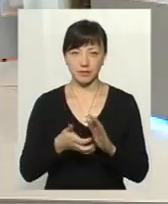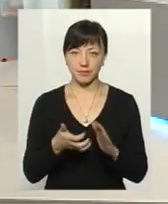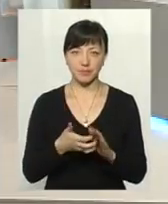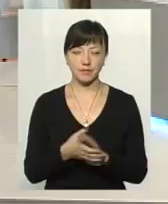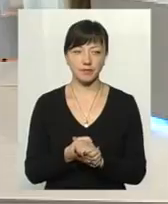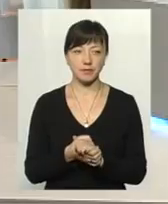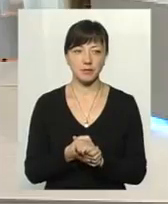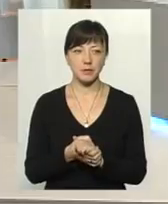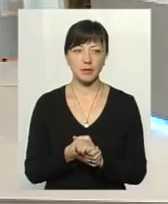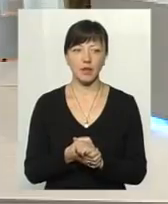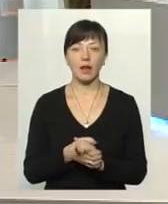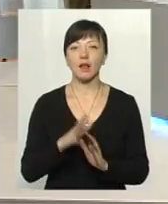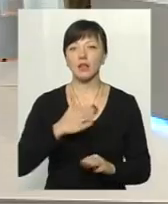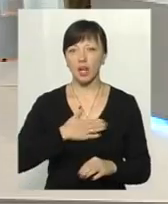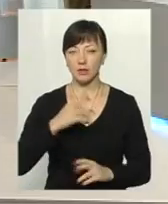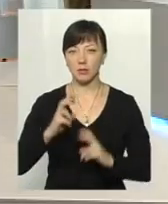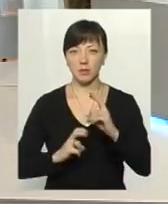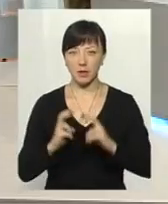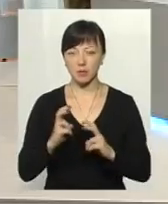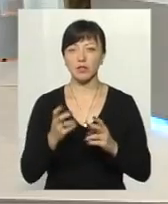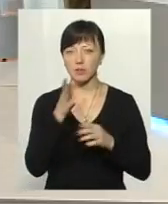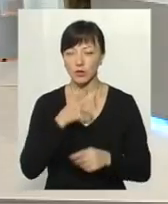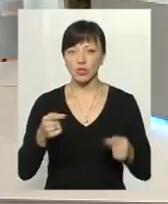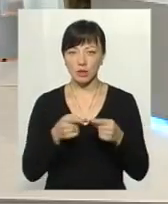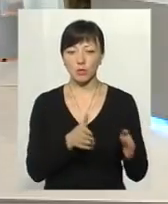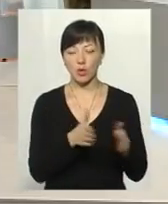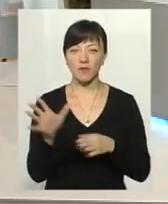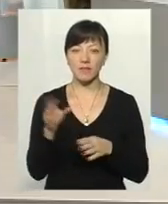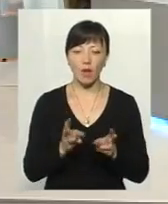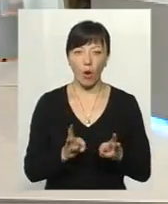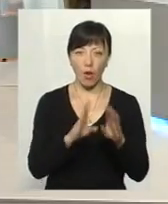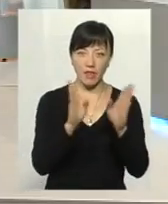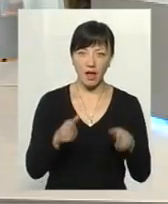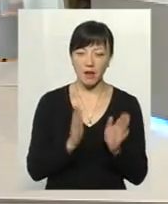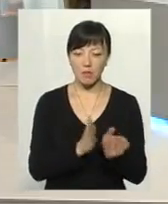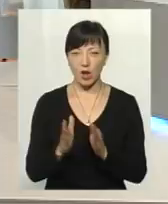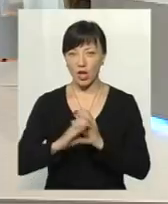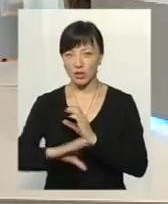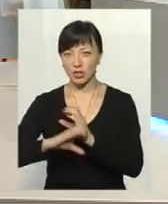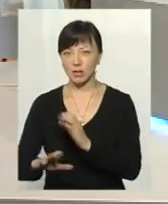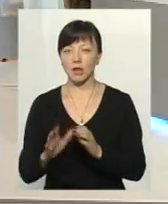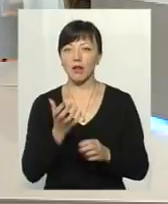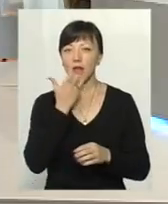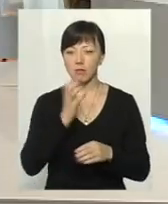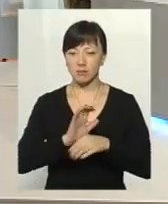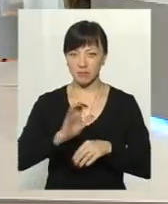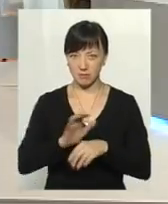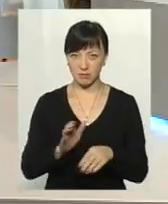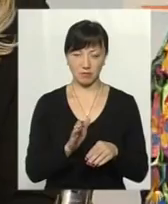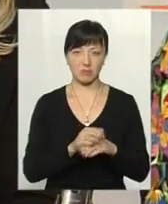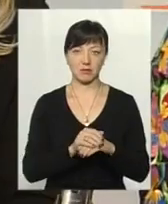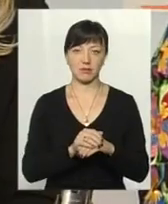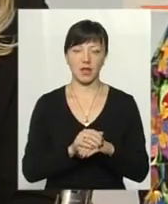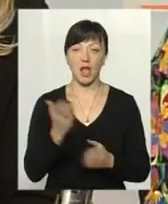хвилина. Підприємство теплокомуненерго своєчасно підготувало всі котельні та теплові мережі до стабільного проходження опалювального сезону.